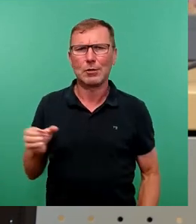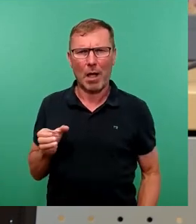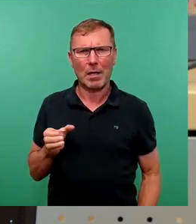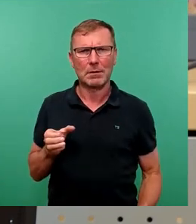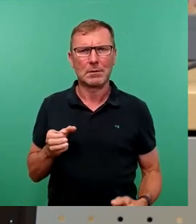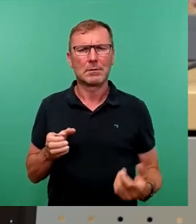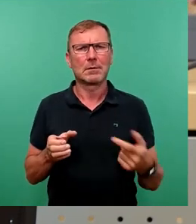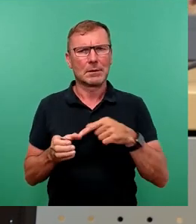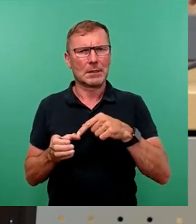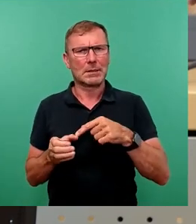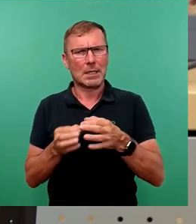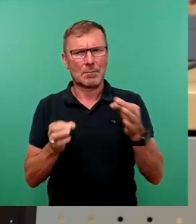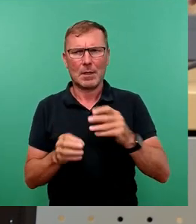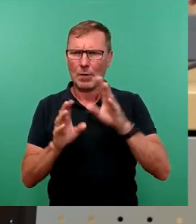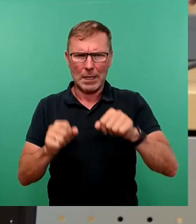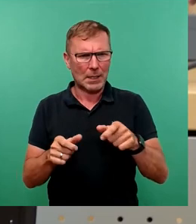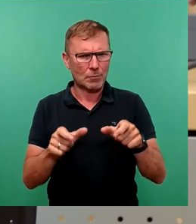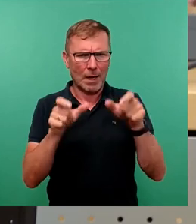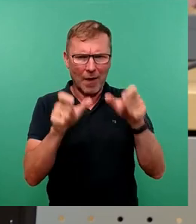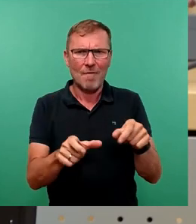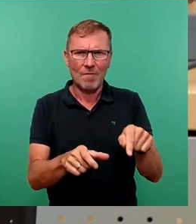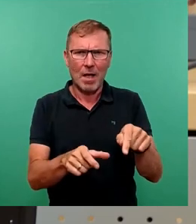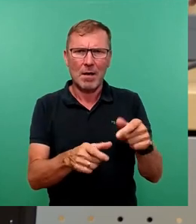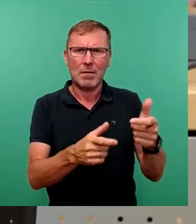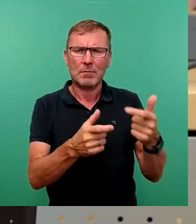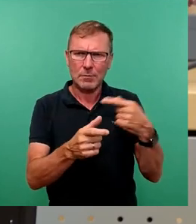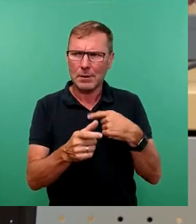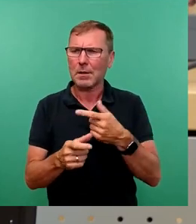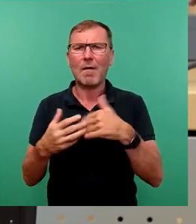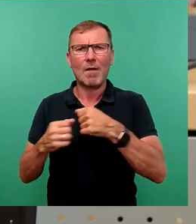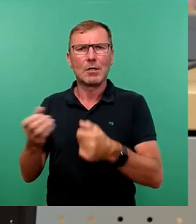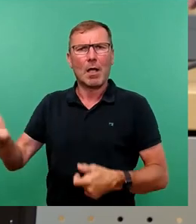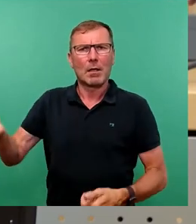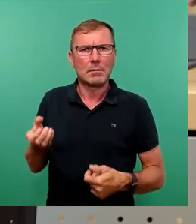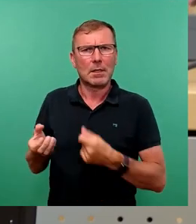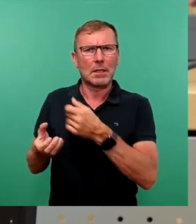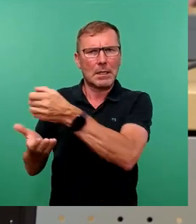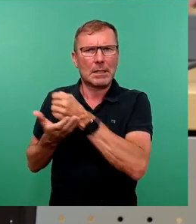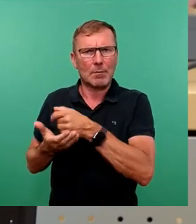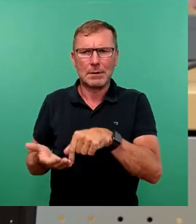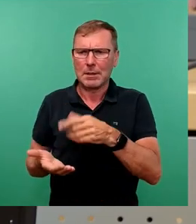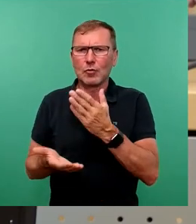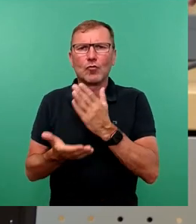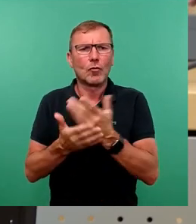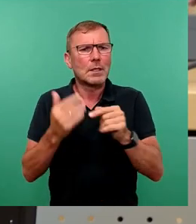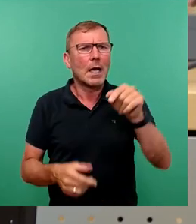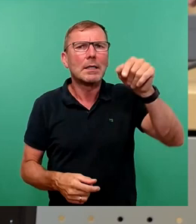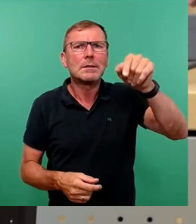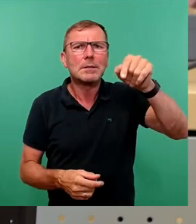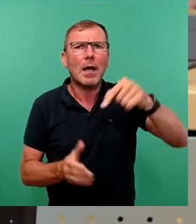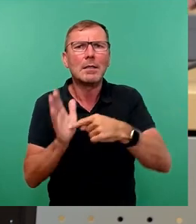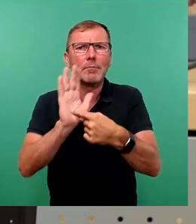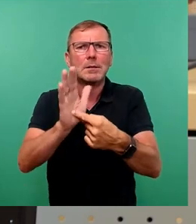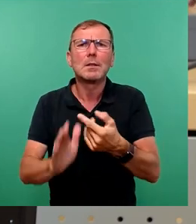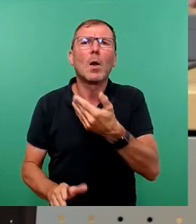die ja an dem Tag, an dem die Haushaltssperre verhangen wurde, auf die er sich ja geeinigt hat, sind ja in den Zahlen, die präsentiert wurden,